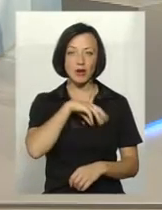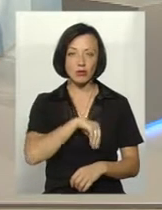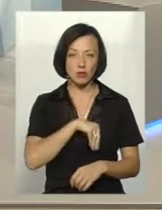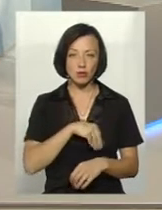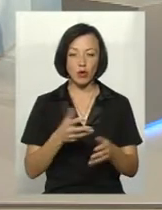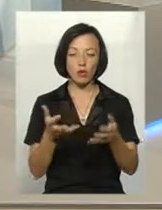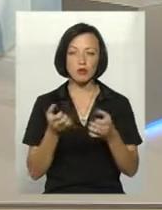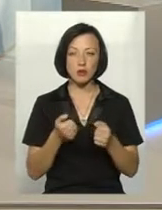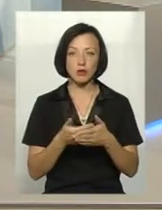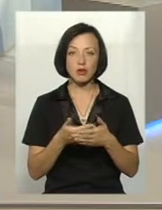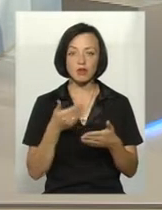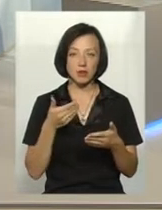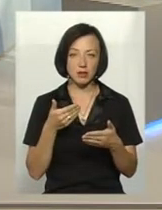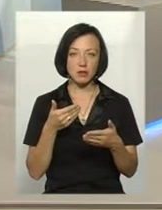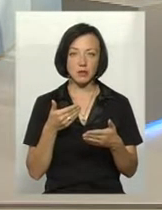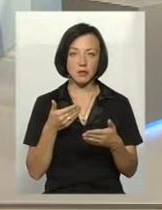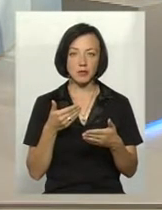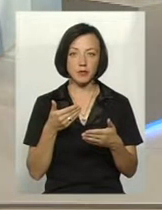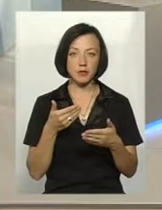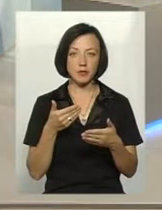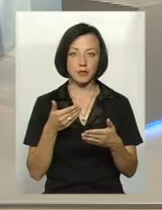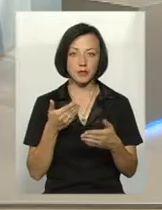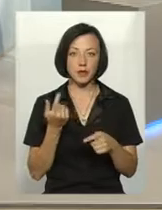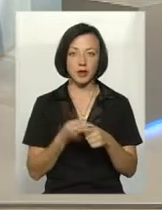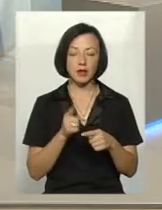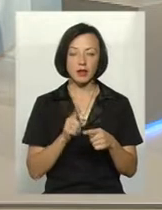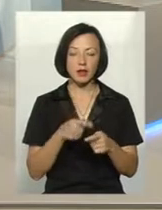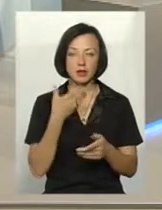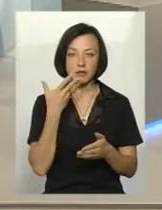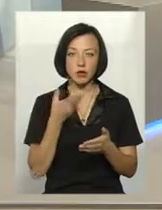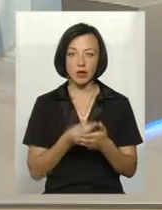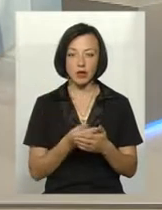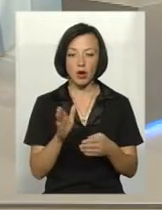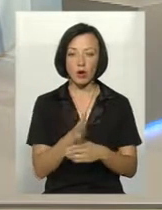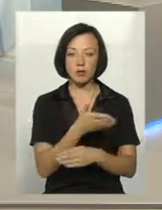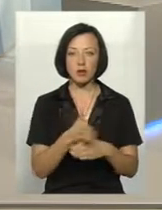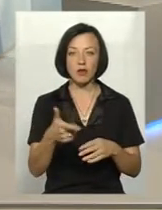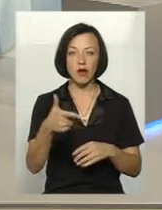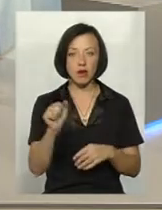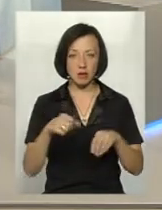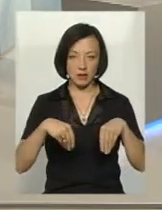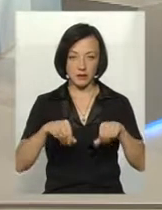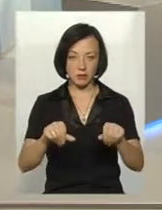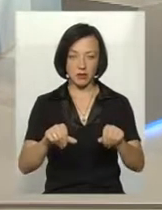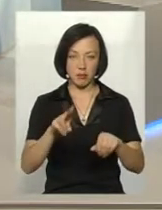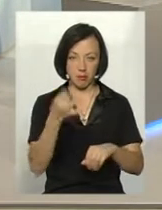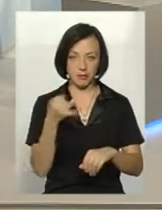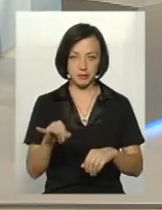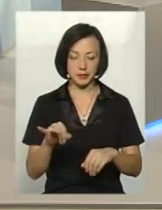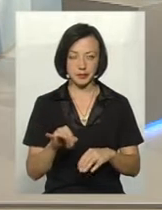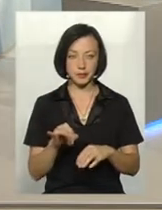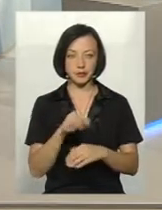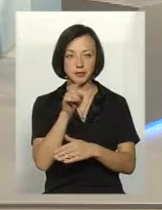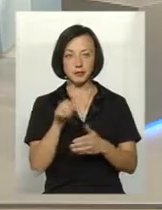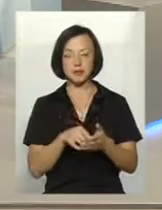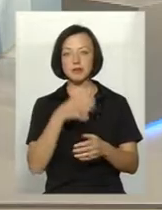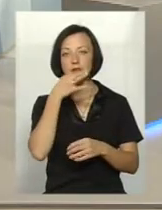який вони отримують з отих своїх розпайованих гектарів? Сказати в